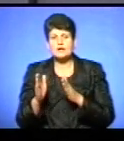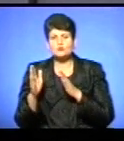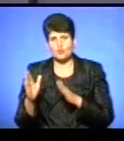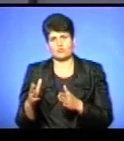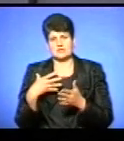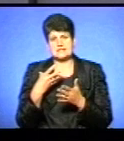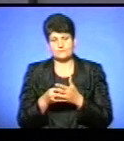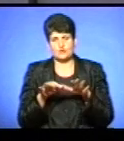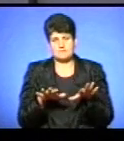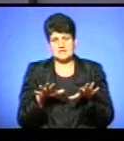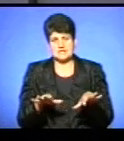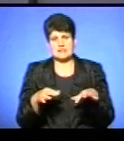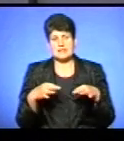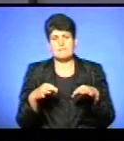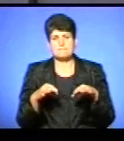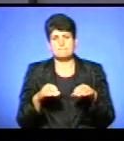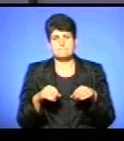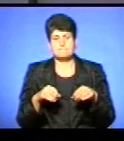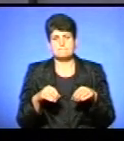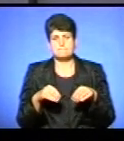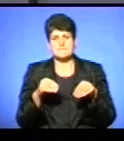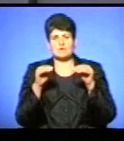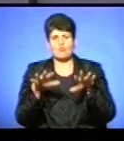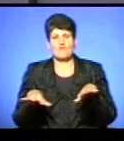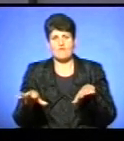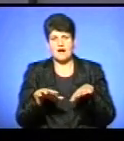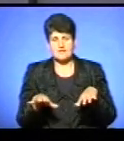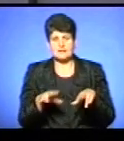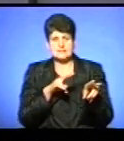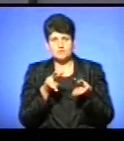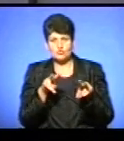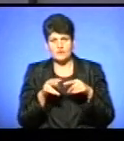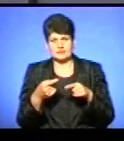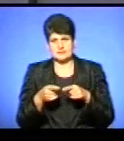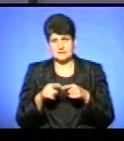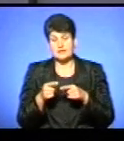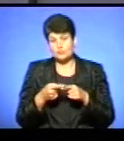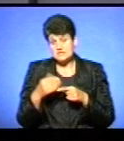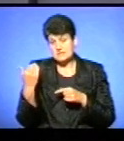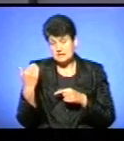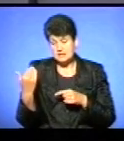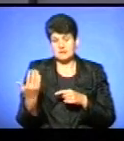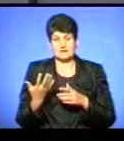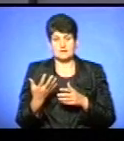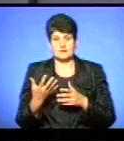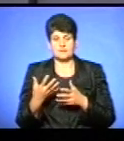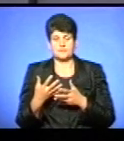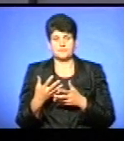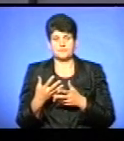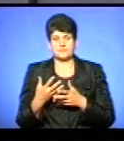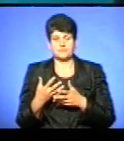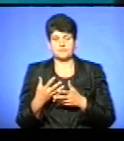місця для паркування, слідкувати за парковками, бо це також належить до їхньої компетенції, як…